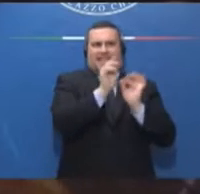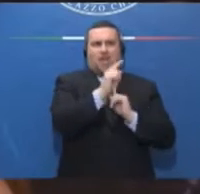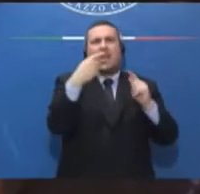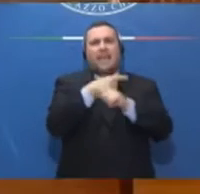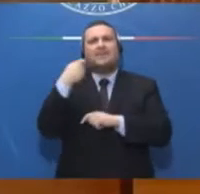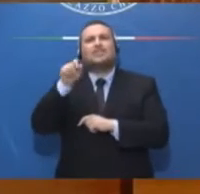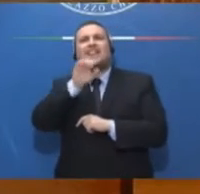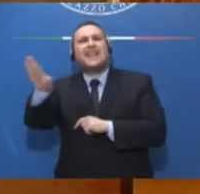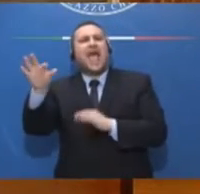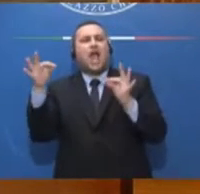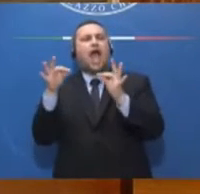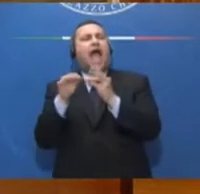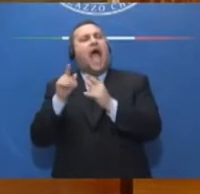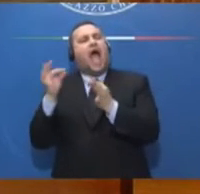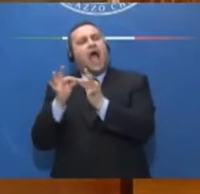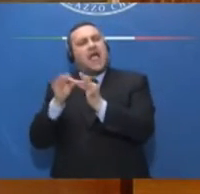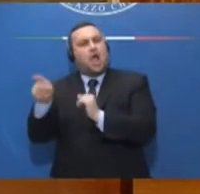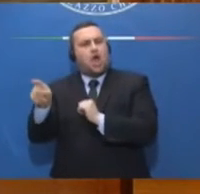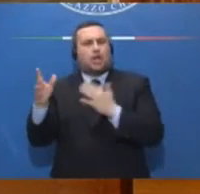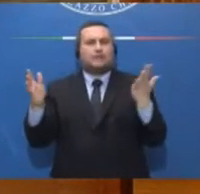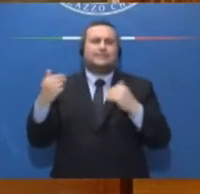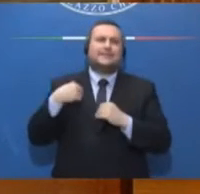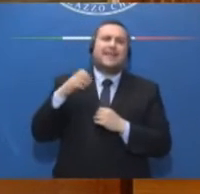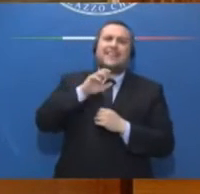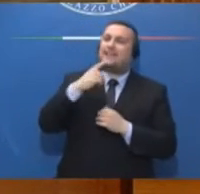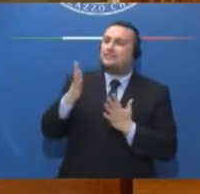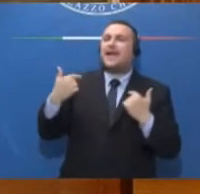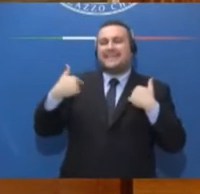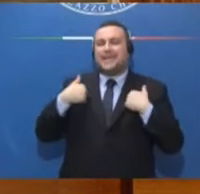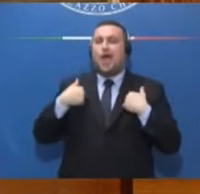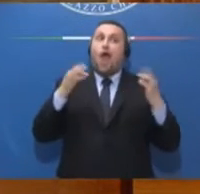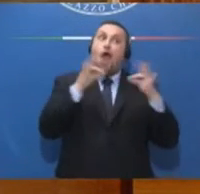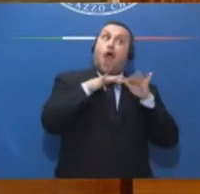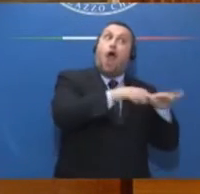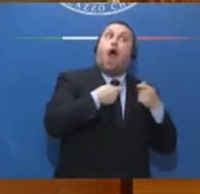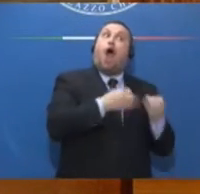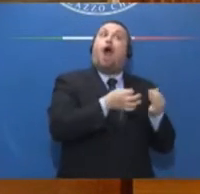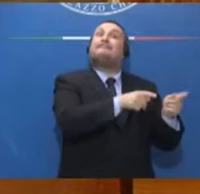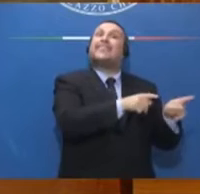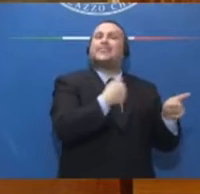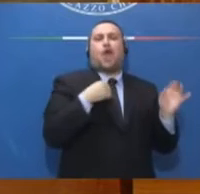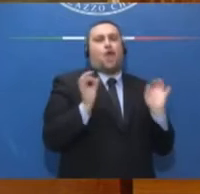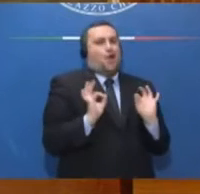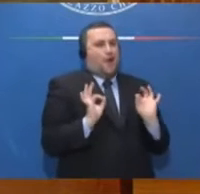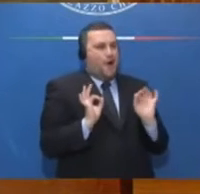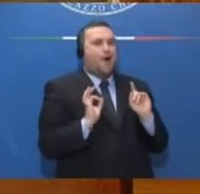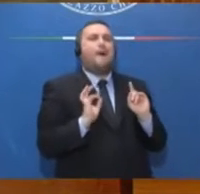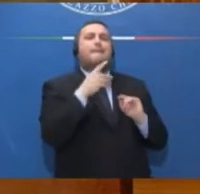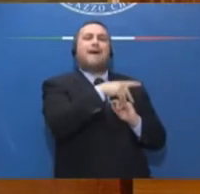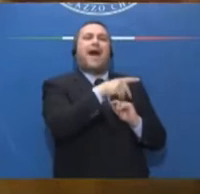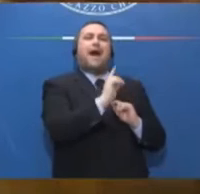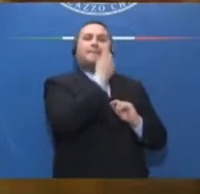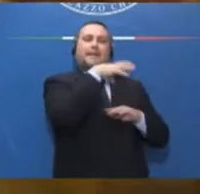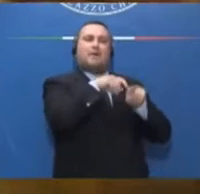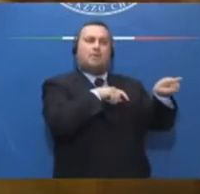No, non sono riuscito ancora a convincerlo, ma Mark e il Premier Rutte ha fatto un